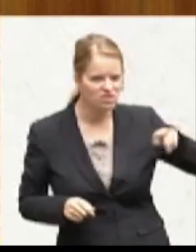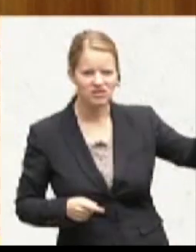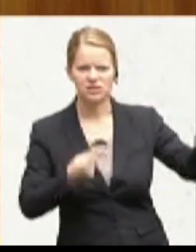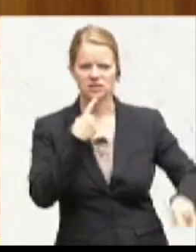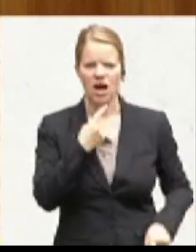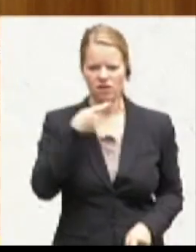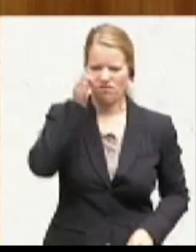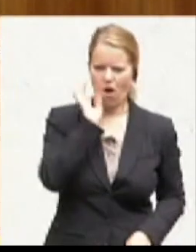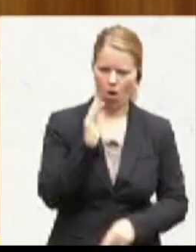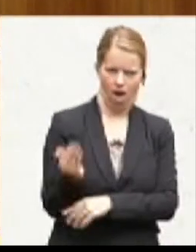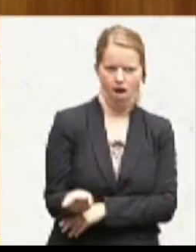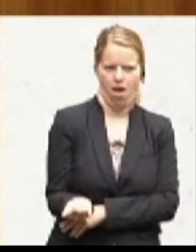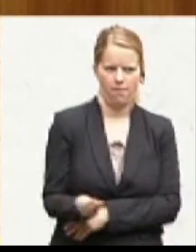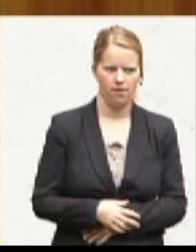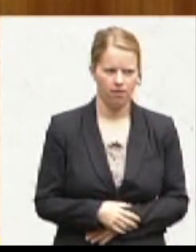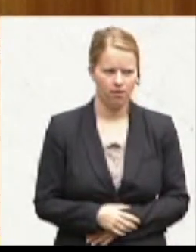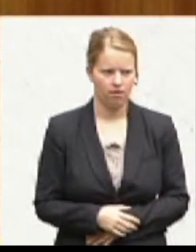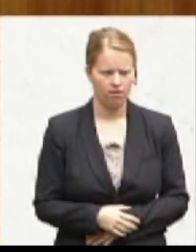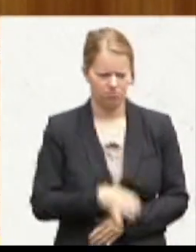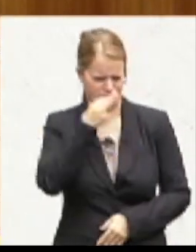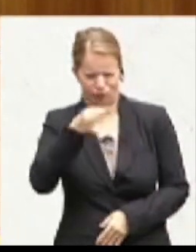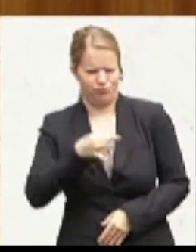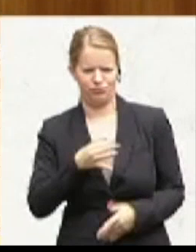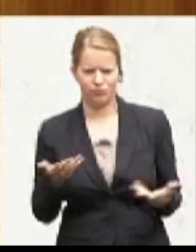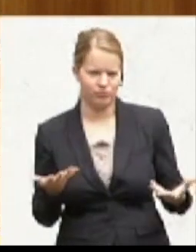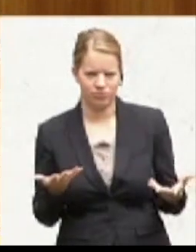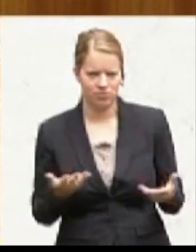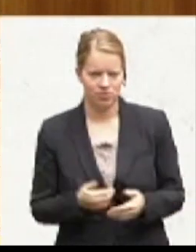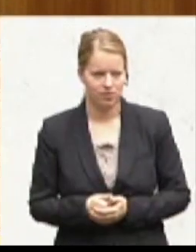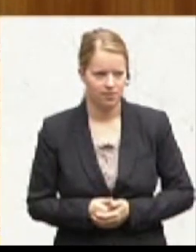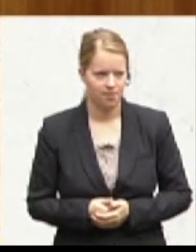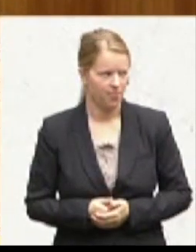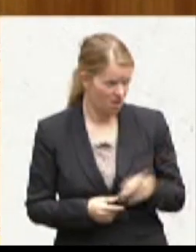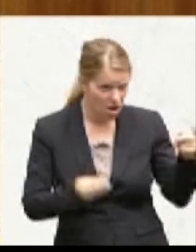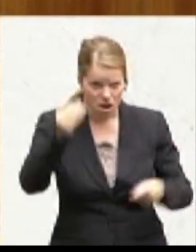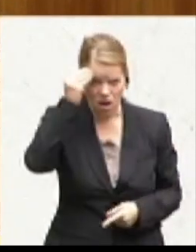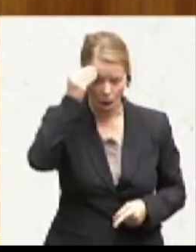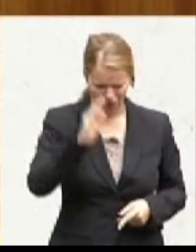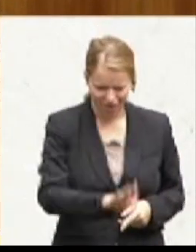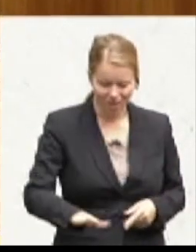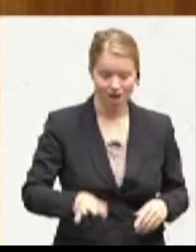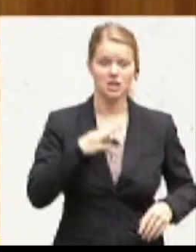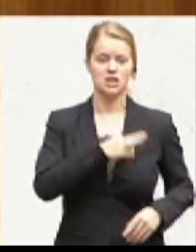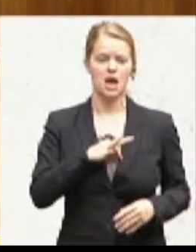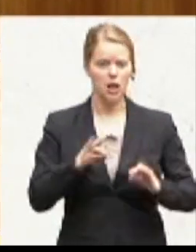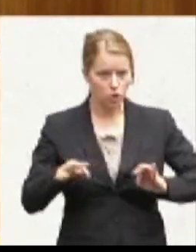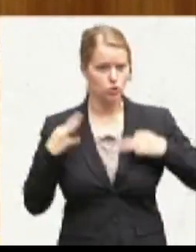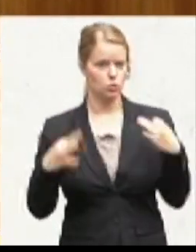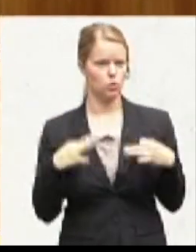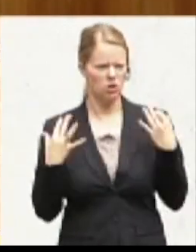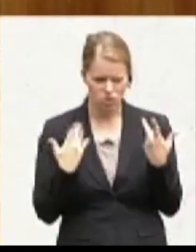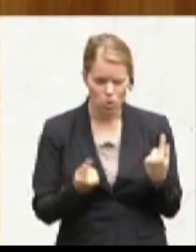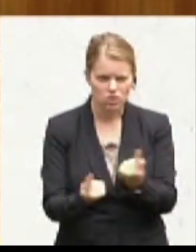Also da frage ich mich aber schon wirklich. Und was glauben Sie denn eigentlich, dass diese Kinder wirklich seelisch gesund sein können, in einer solchen Situation,